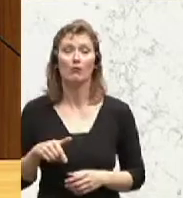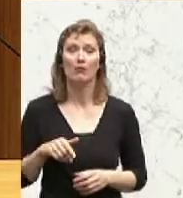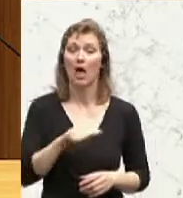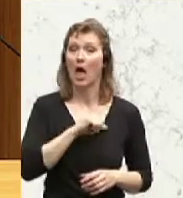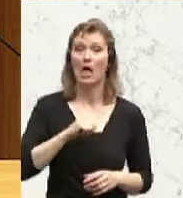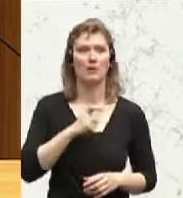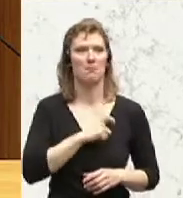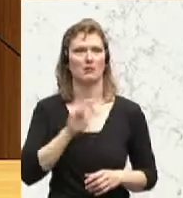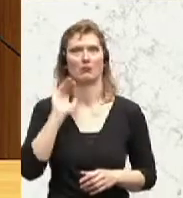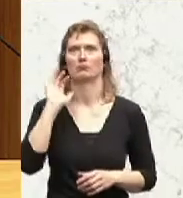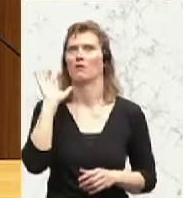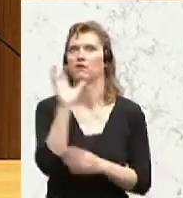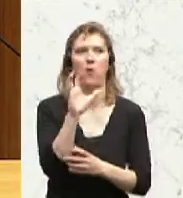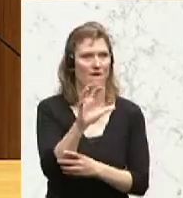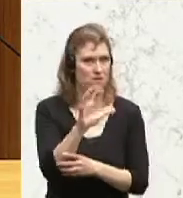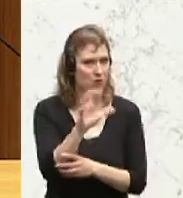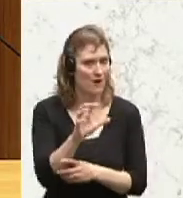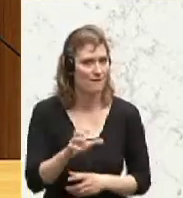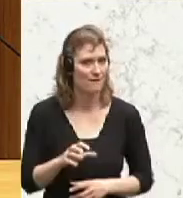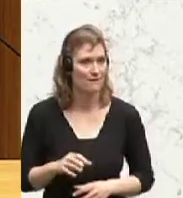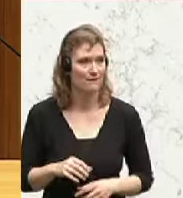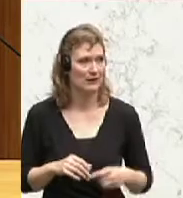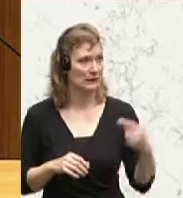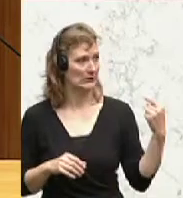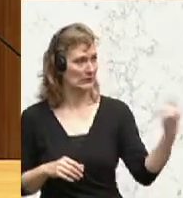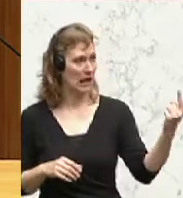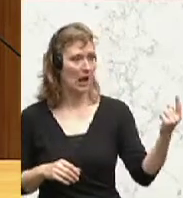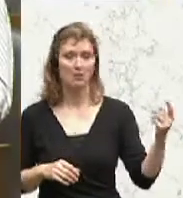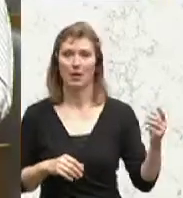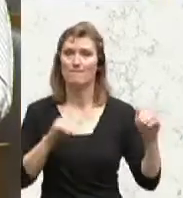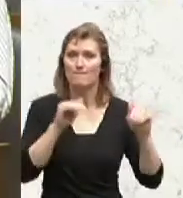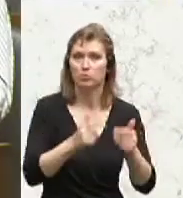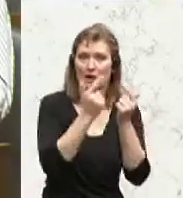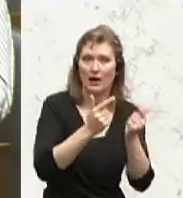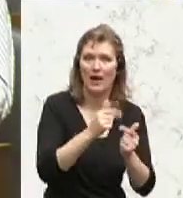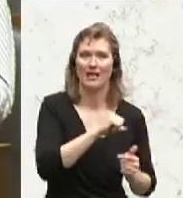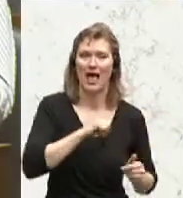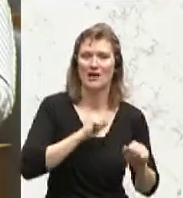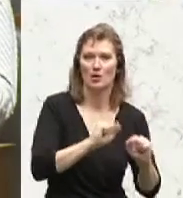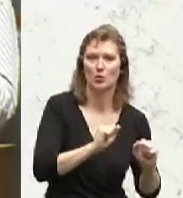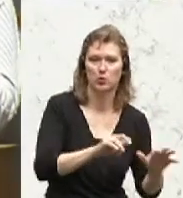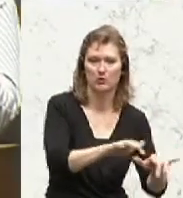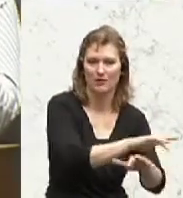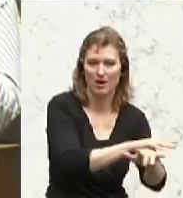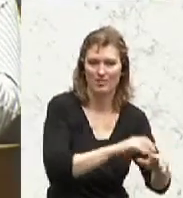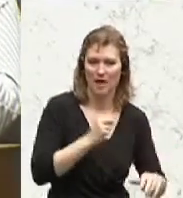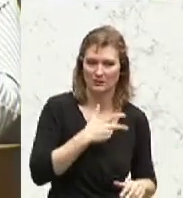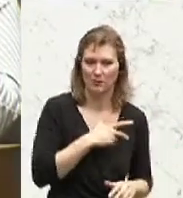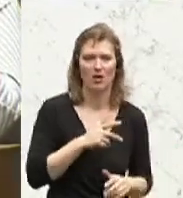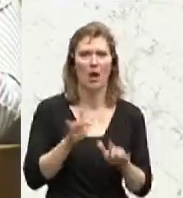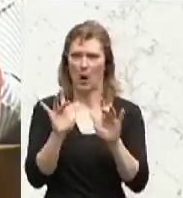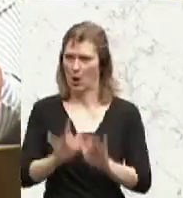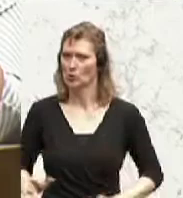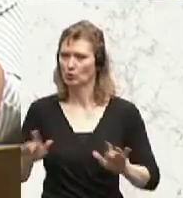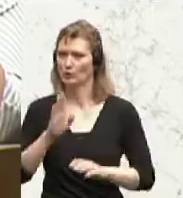massiv kritisiert und Sie werden es Ihrem Klientel erklären müssen, warum Sie bei einer Luxuspension von